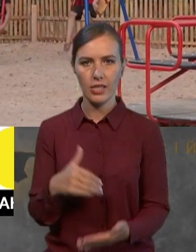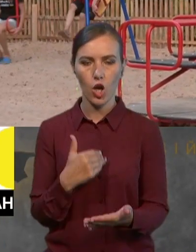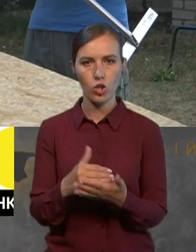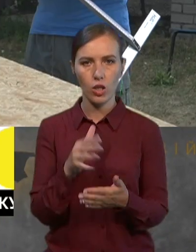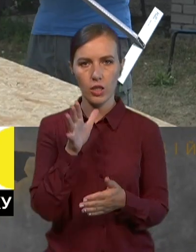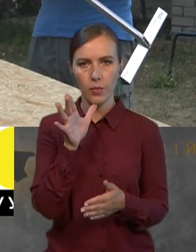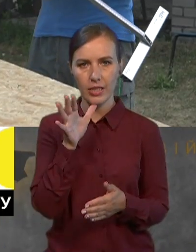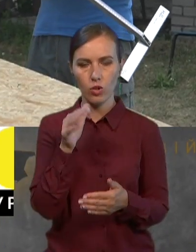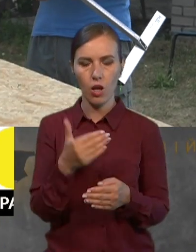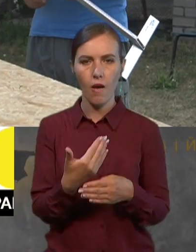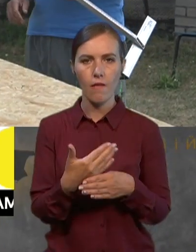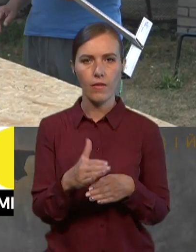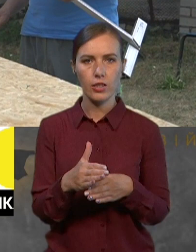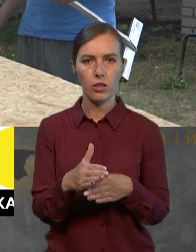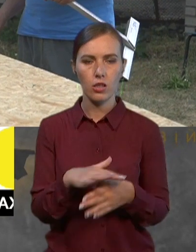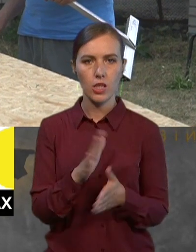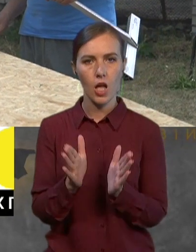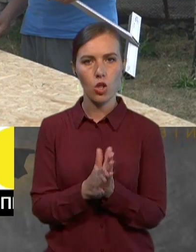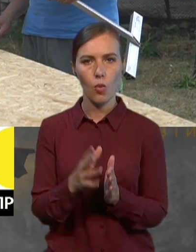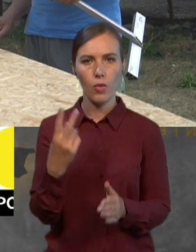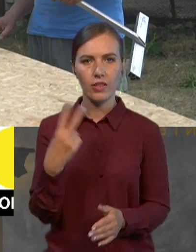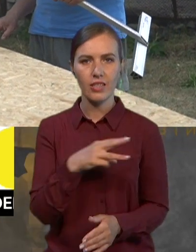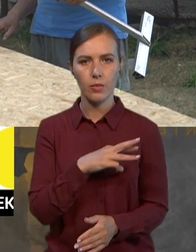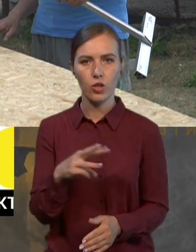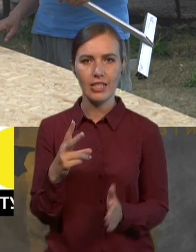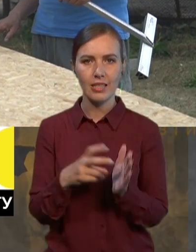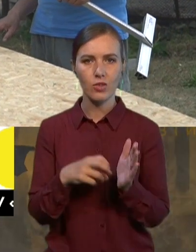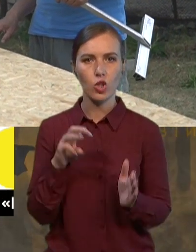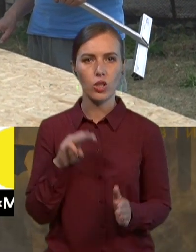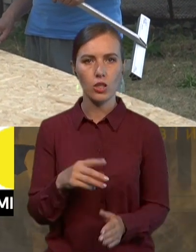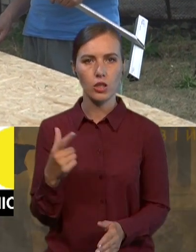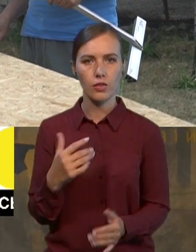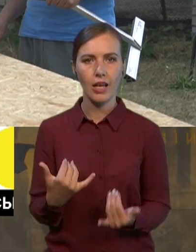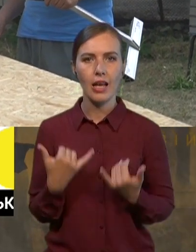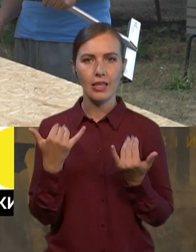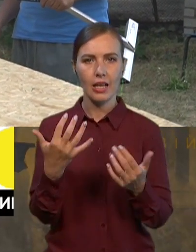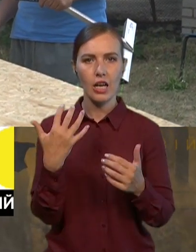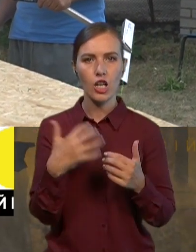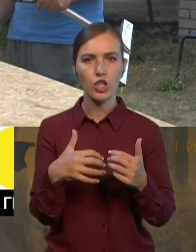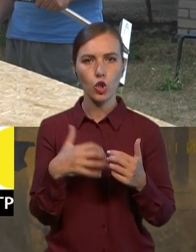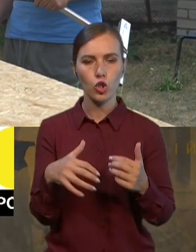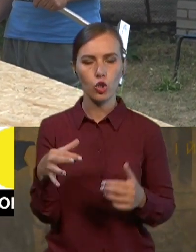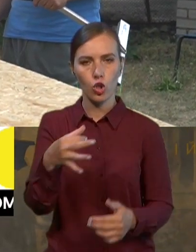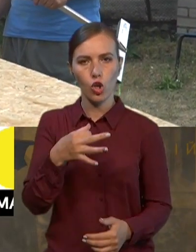виділила загалом 20 мільйонів 700 тисяч гривень для Херсонської області. Це